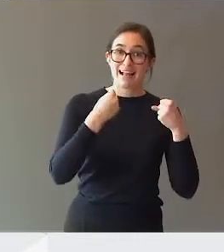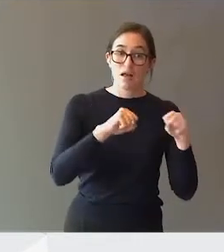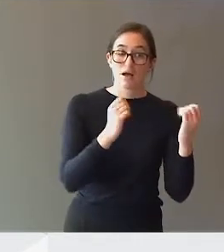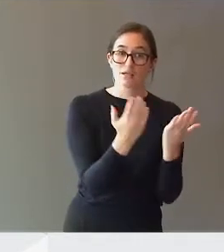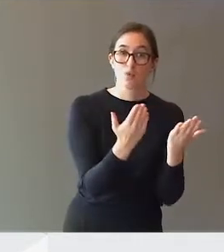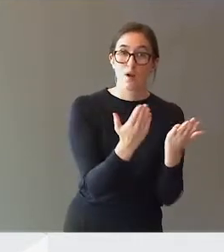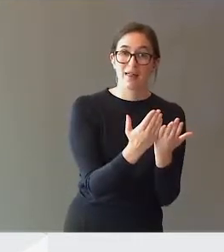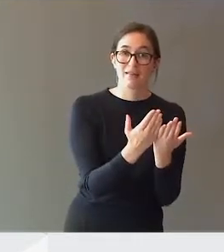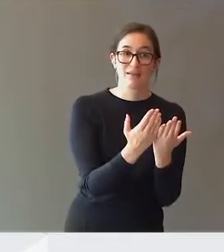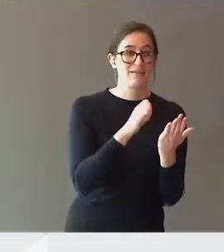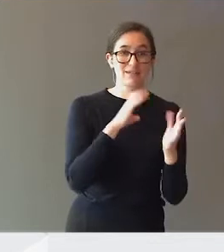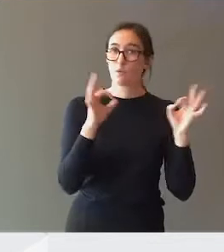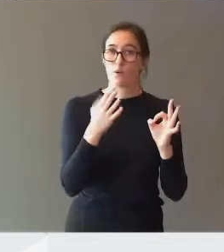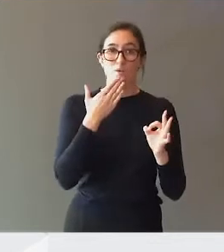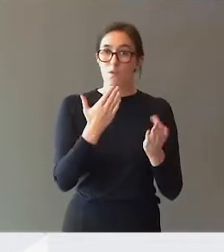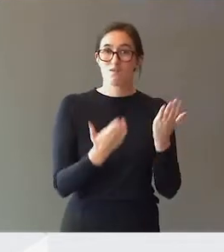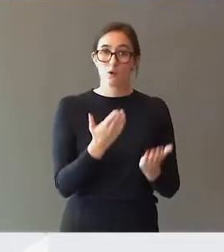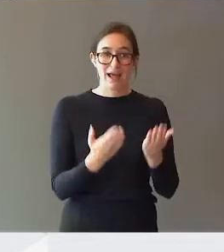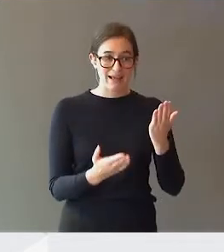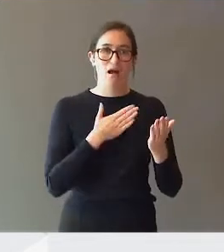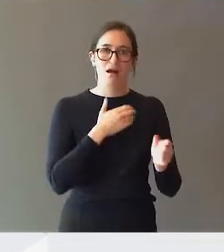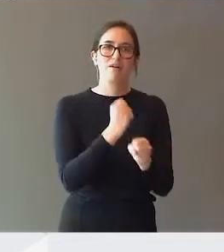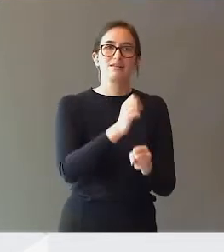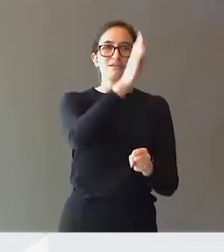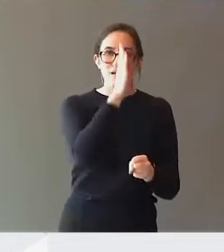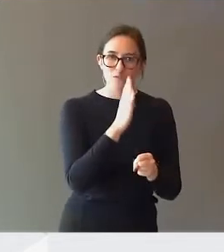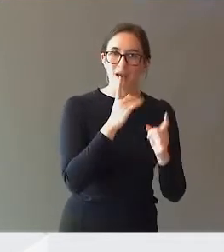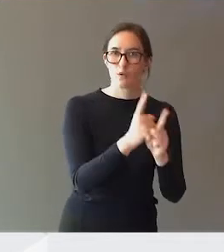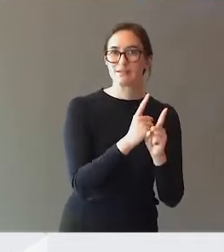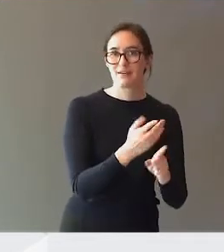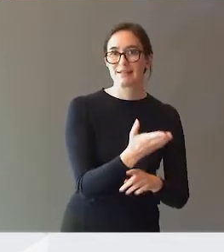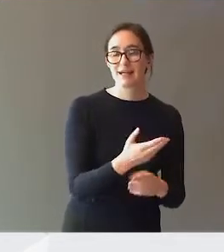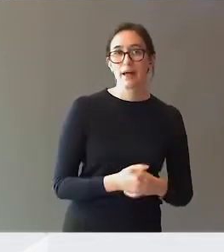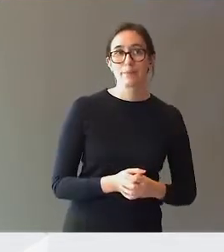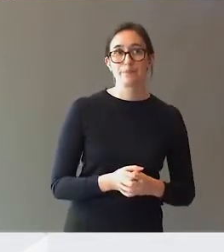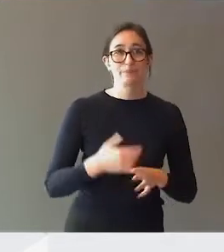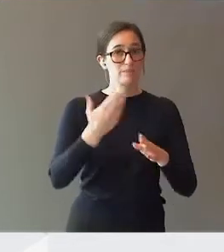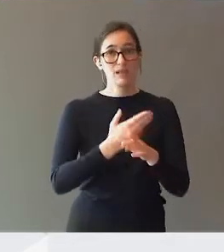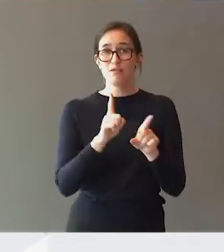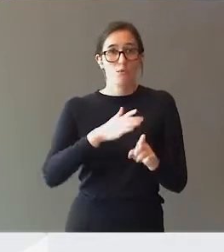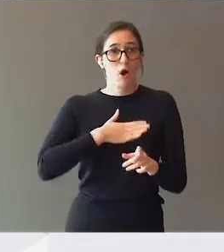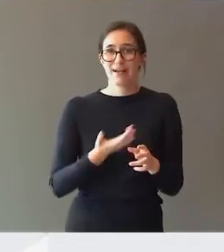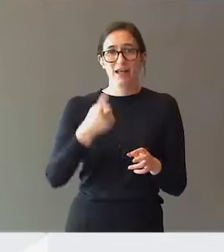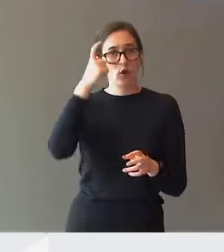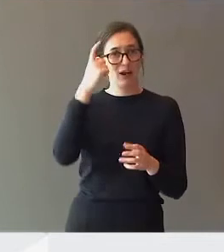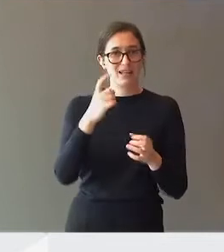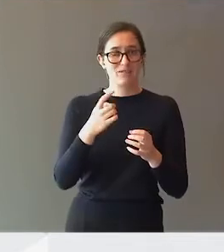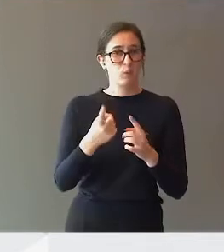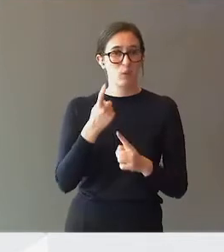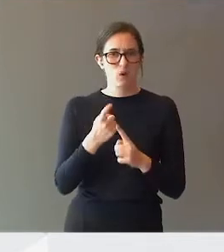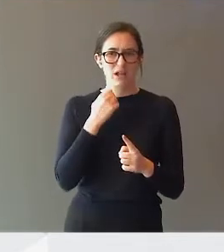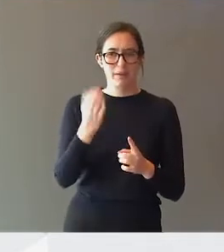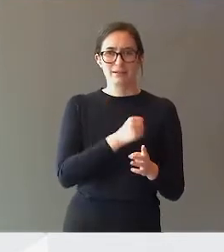skolen uten gode vurderinger har alvorlige konsekvenser. Elever som ikke har kognitive utfordringer blir satt på spesialundervisning.